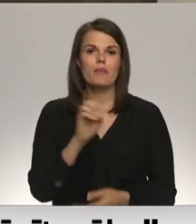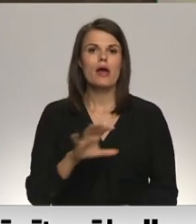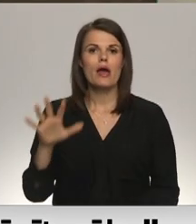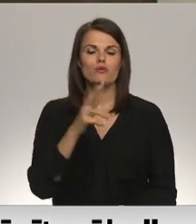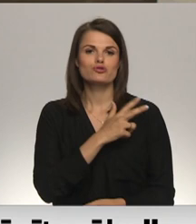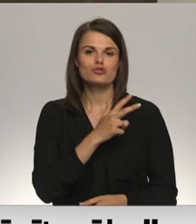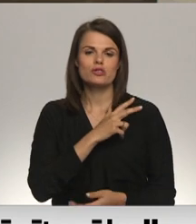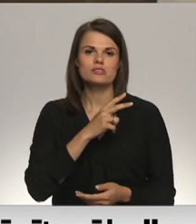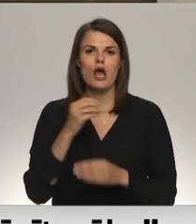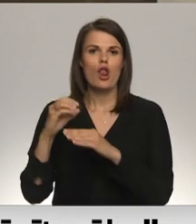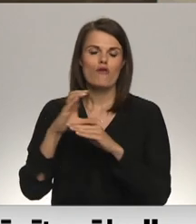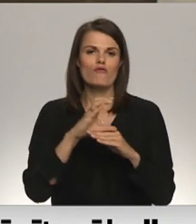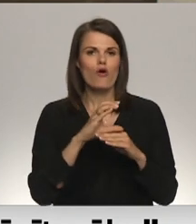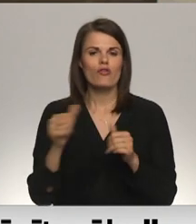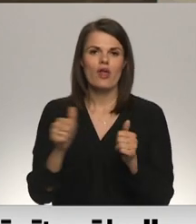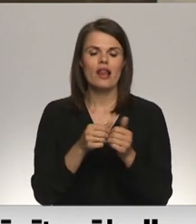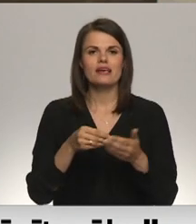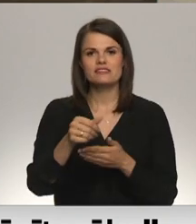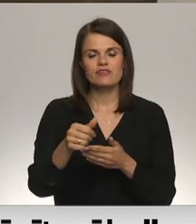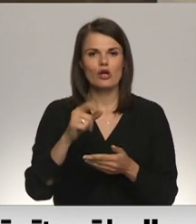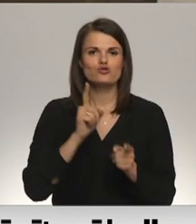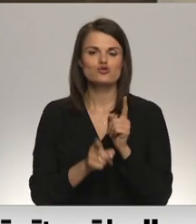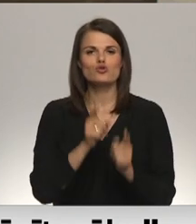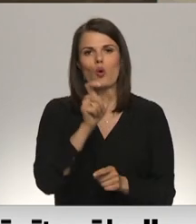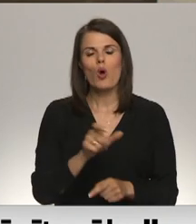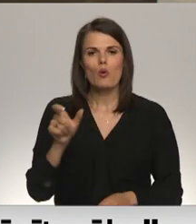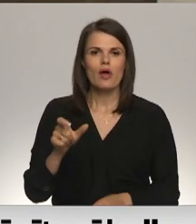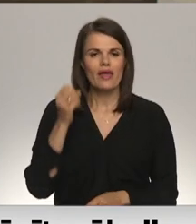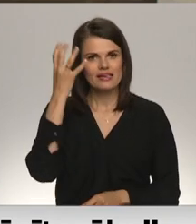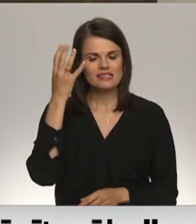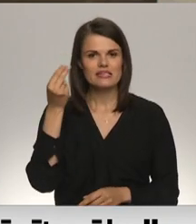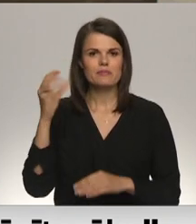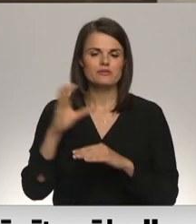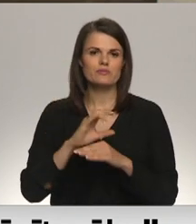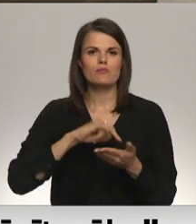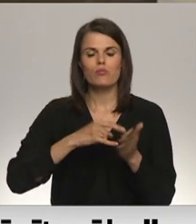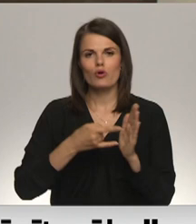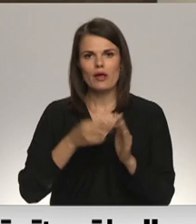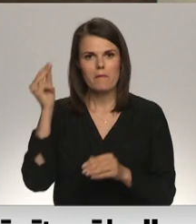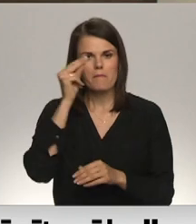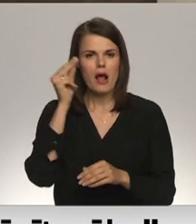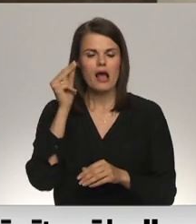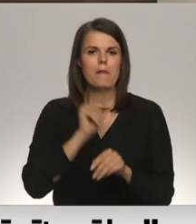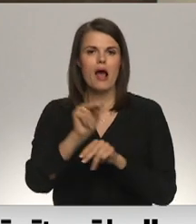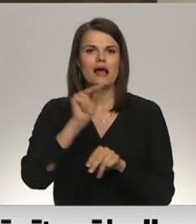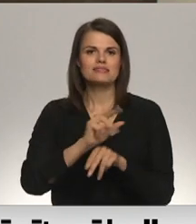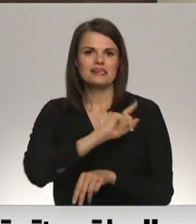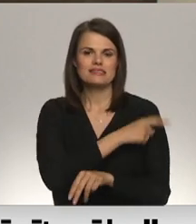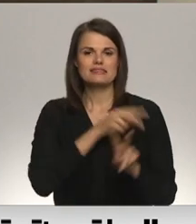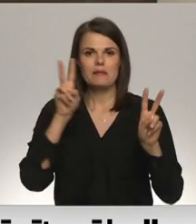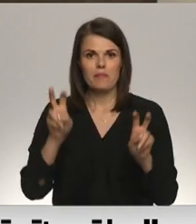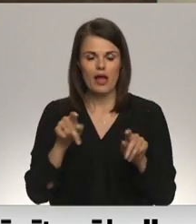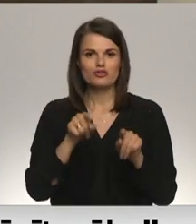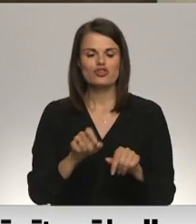fonda līdzfinansētais skolotāja izklītības pilota projekts mācītspēks, nodibinājums iespējamā misija pārtrauks